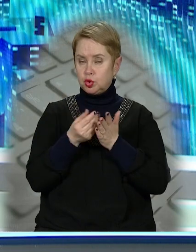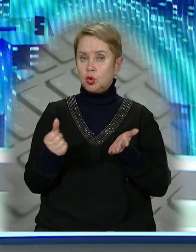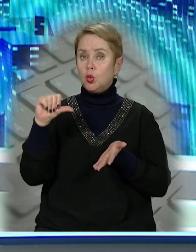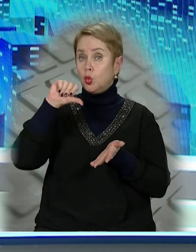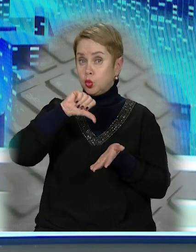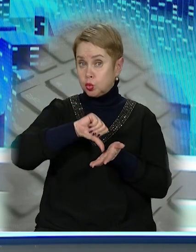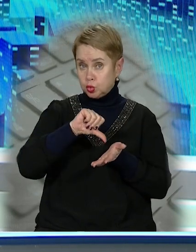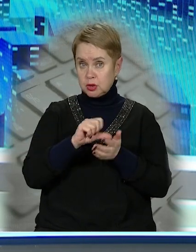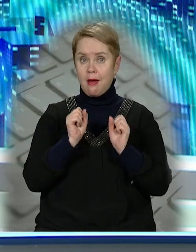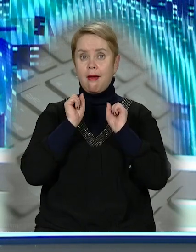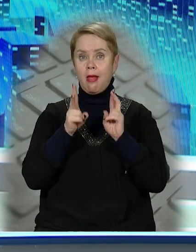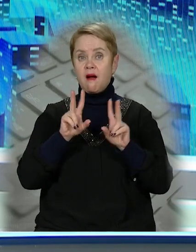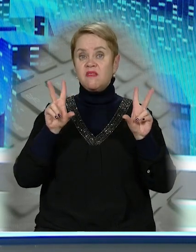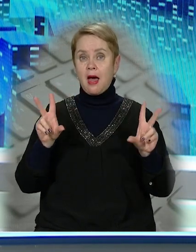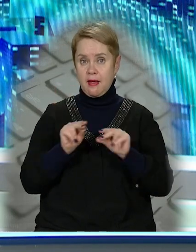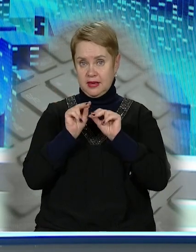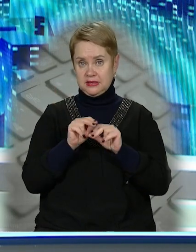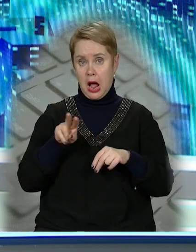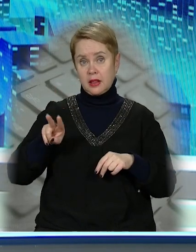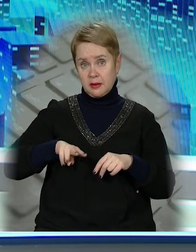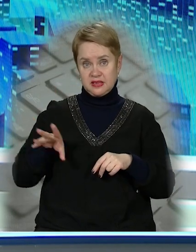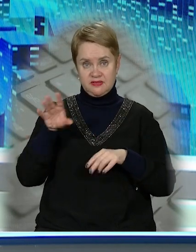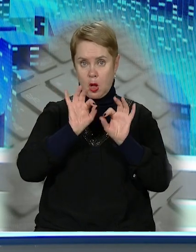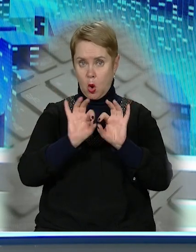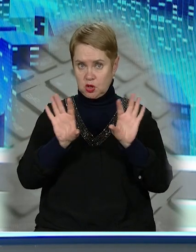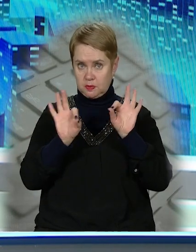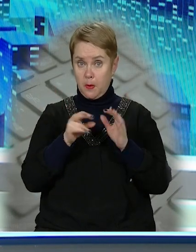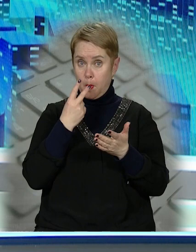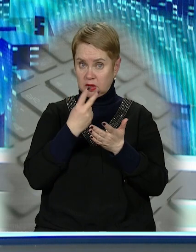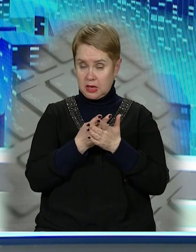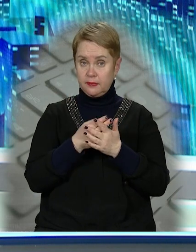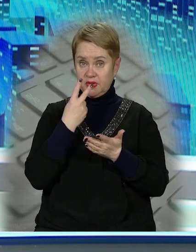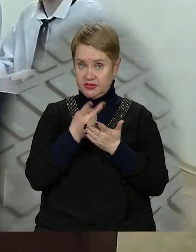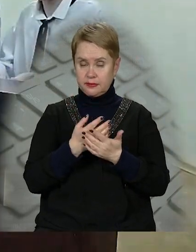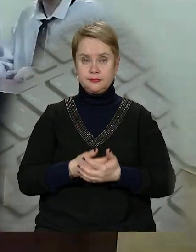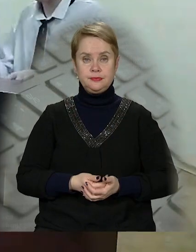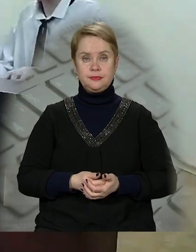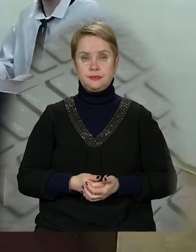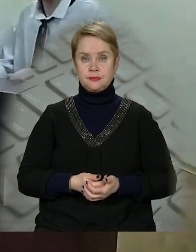бюджеті участі. Як їм це вдається? В адміністрації все розповіли та показали.